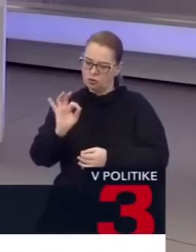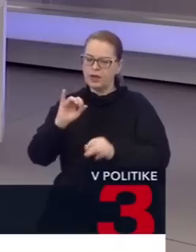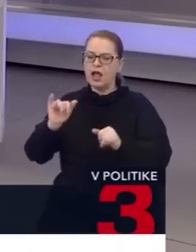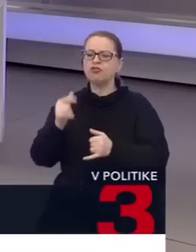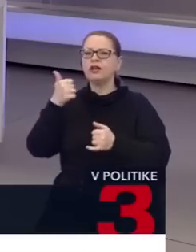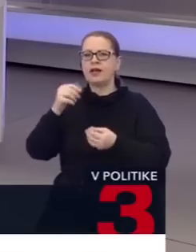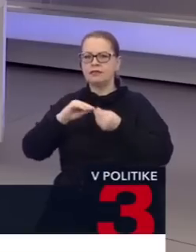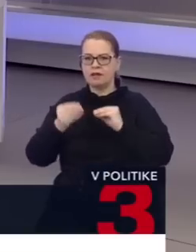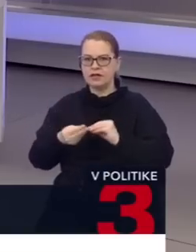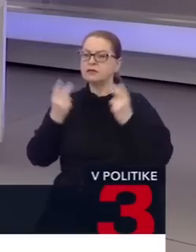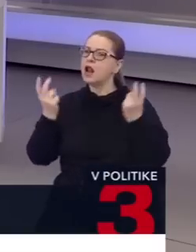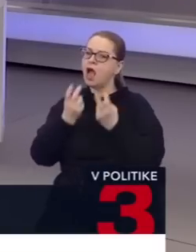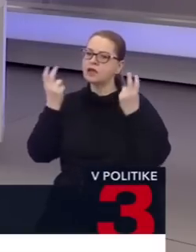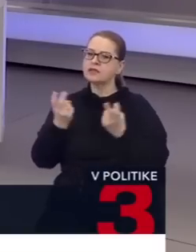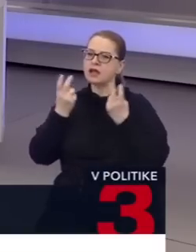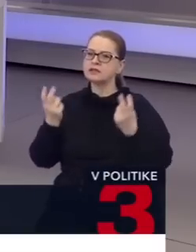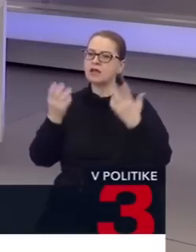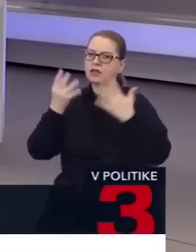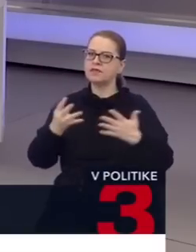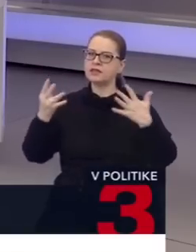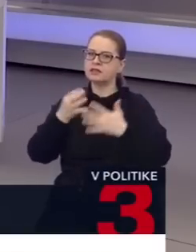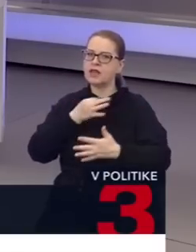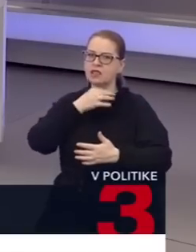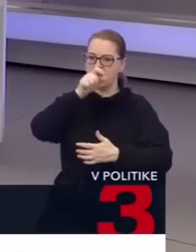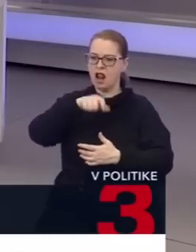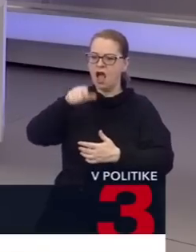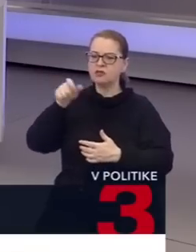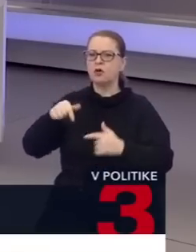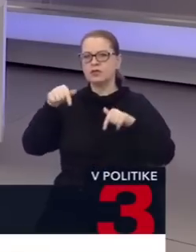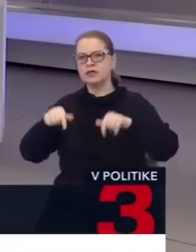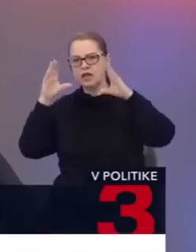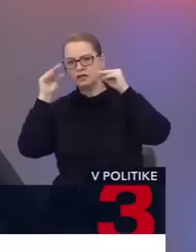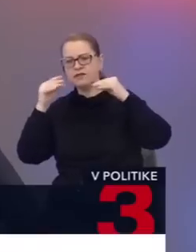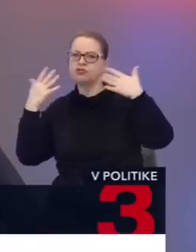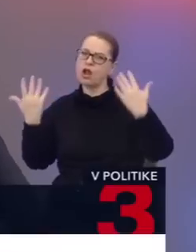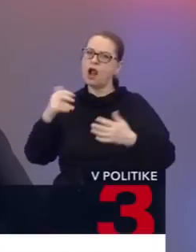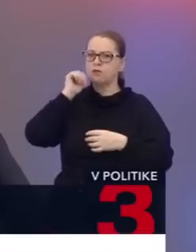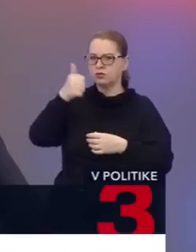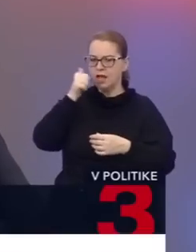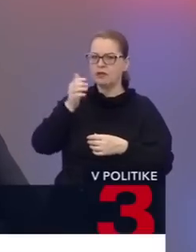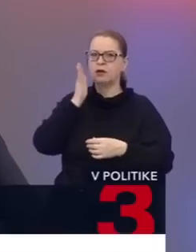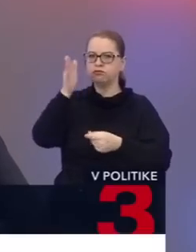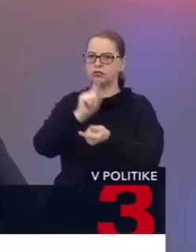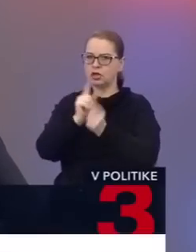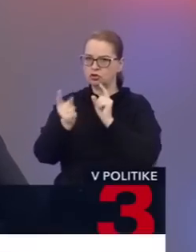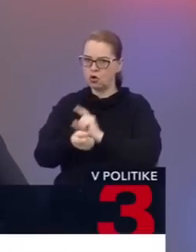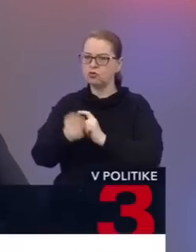spomínali. Hľadá sa 90 hlasov, pripustme, že dnes večer alebo zajtra sa dohodnete na voľbách 30.